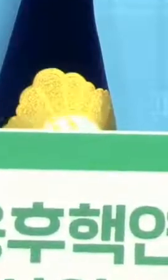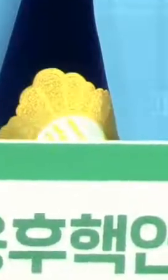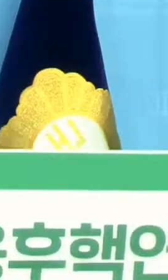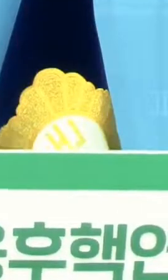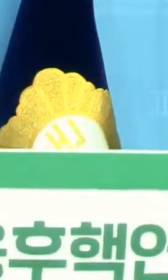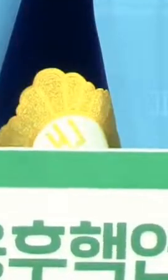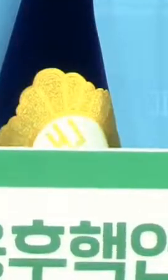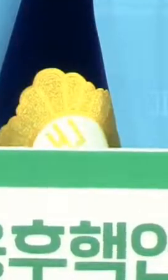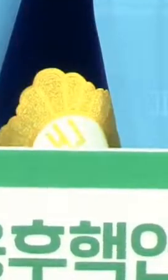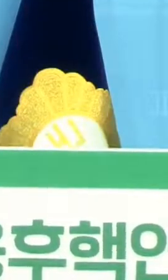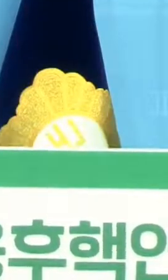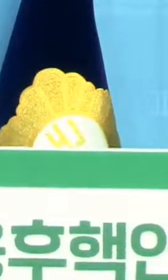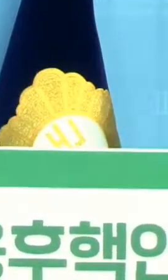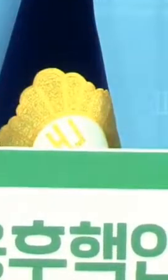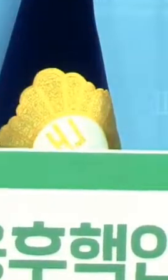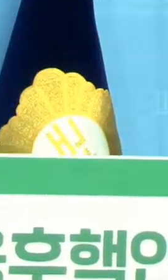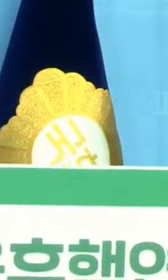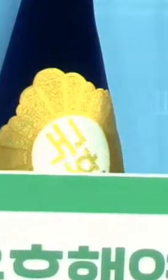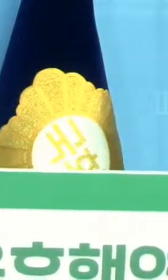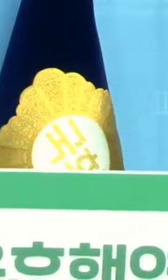30분 됐어요?